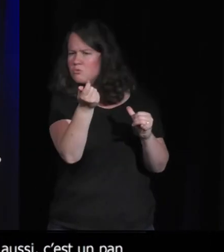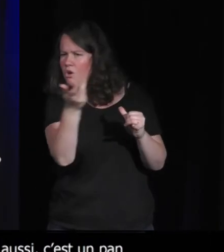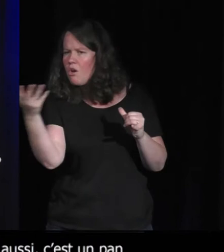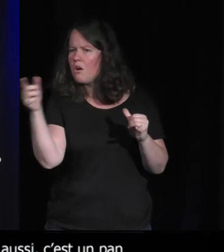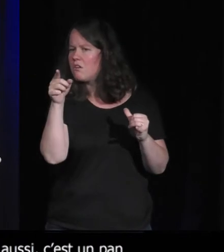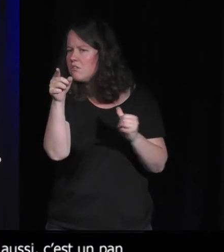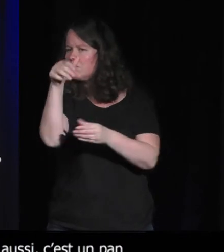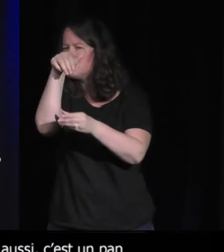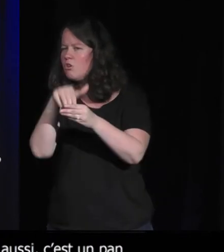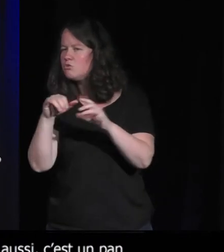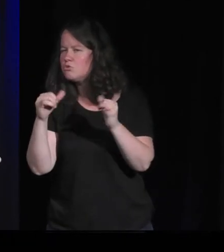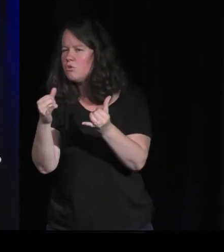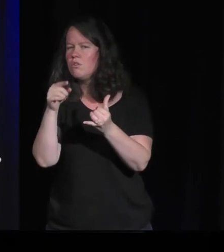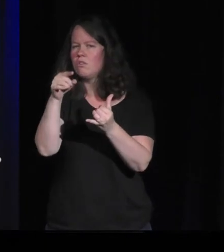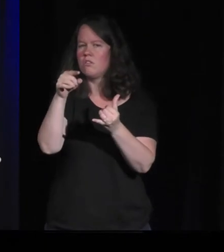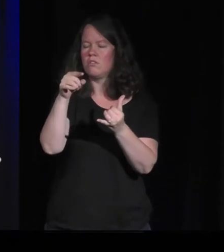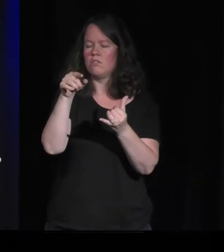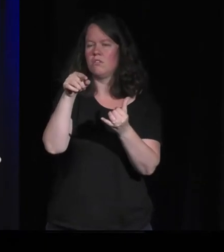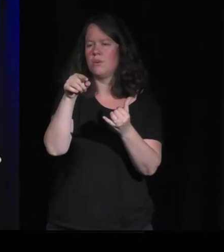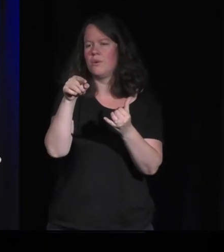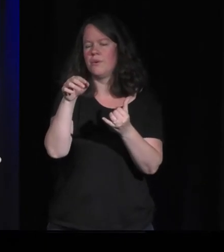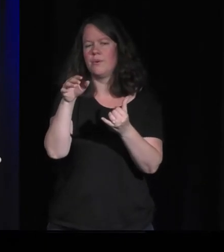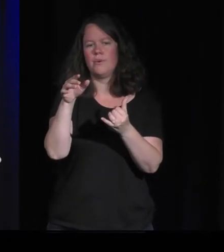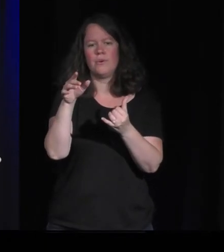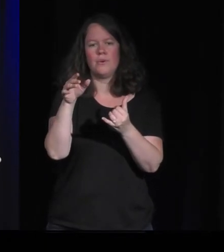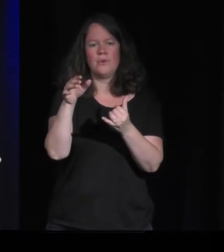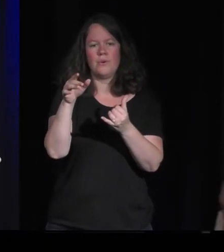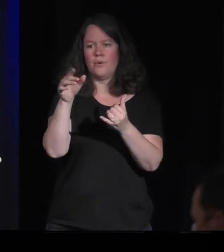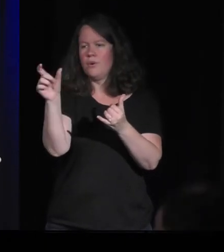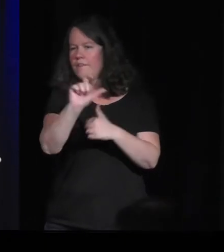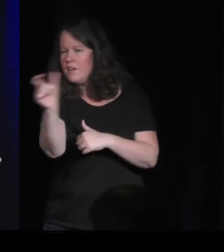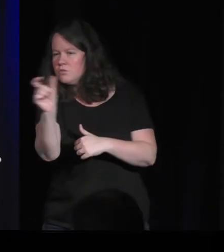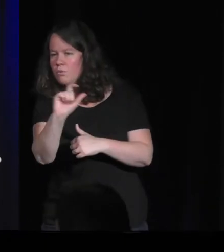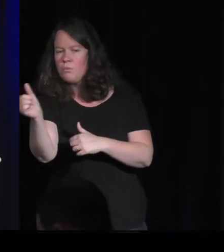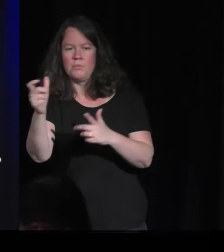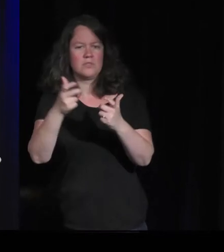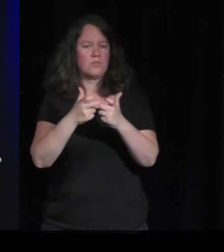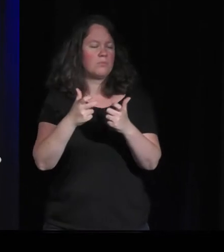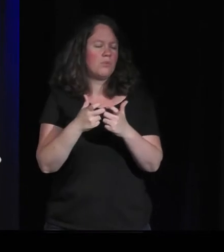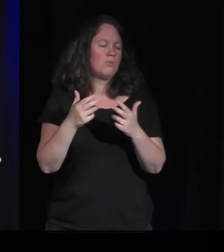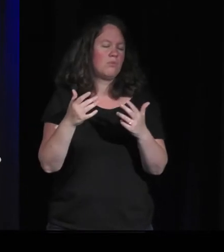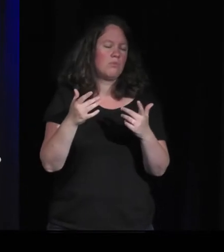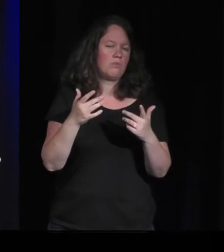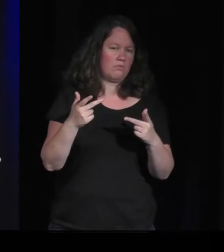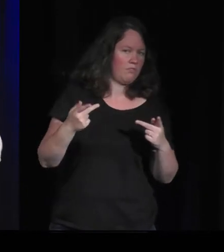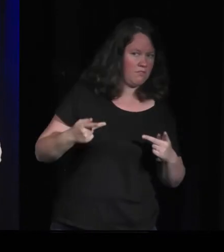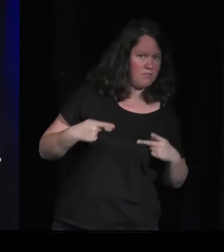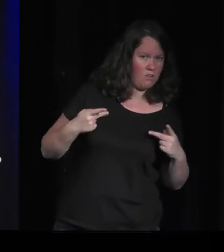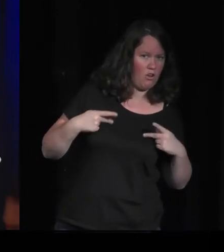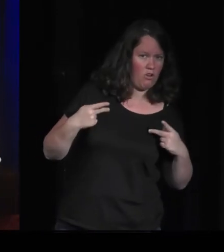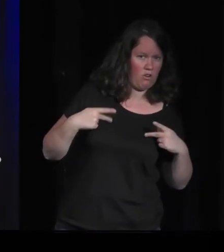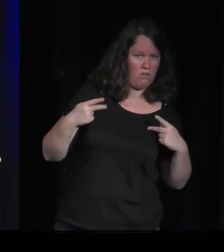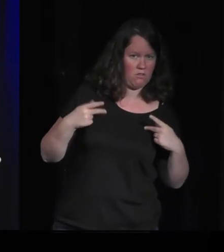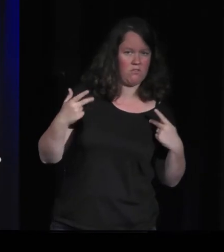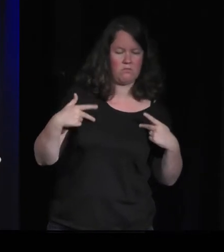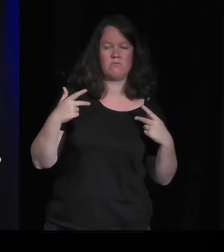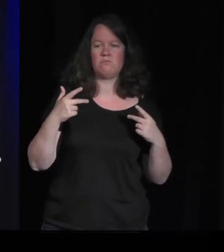mécanisme, plutôt d'ailleurs que mettre en scène, de mettre en mécanisme des interactions entre personnages vivants non contrôlés par